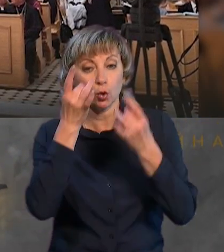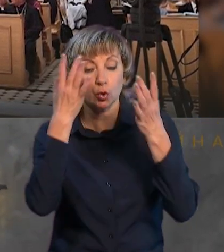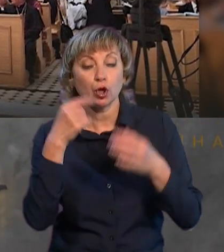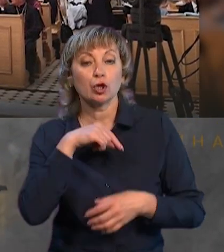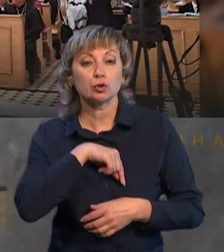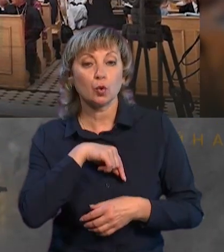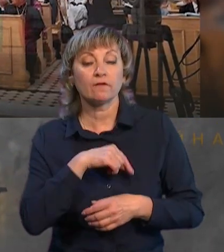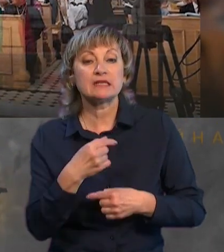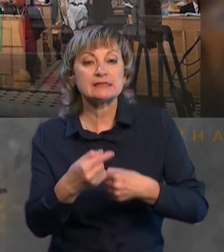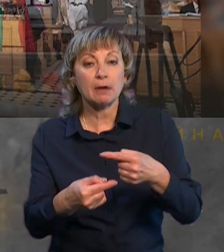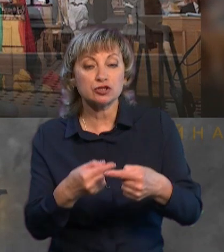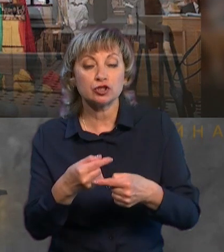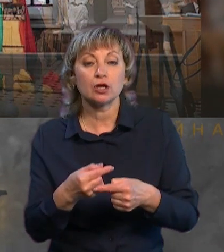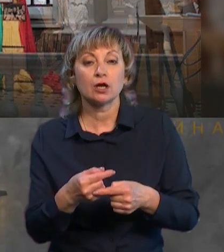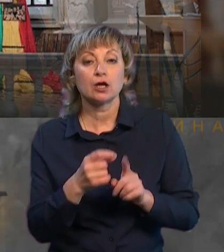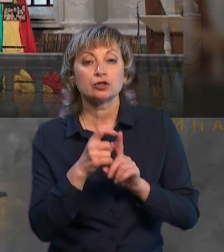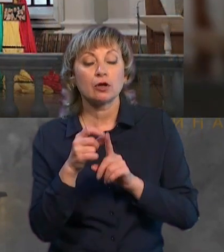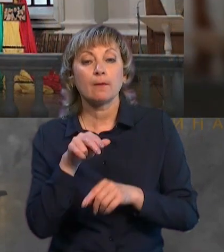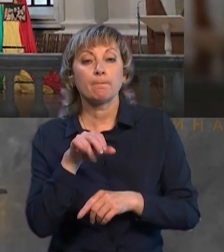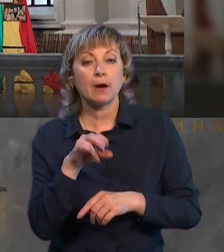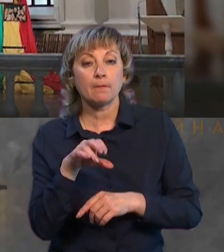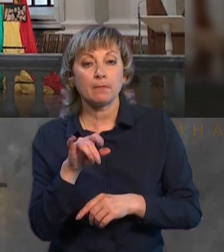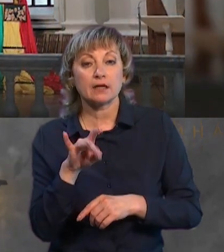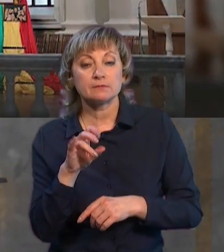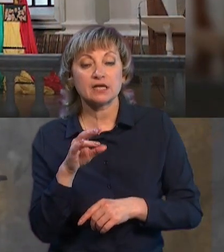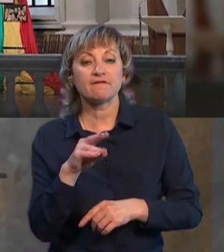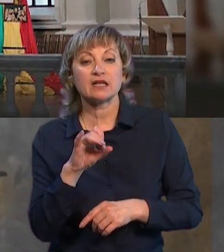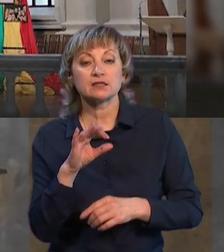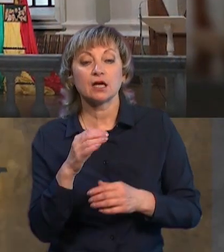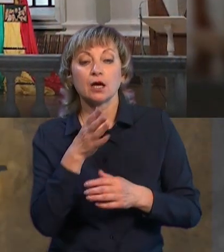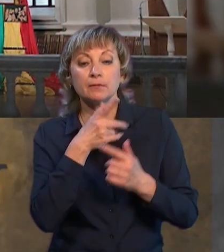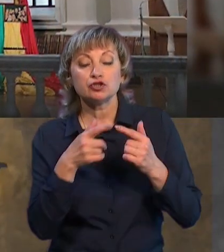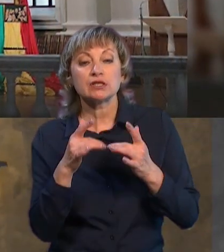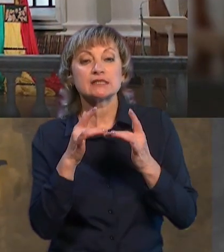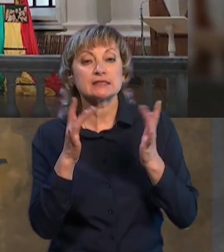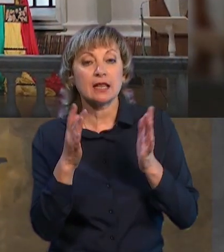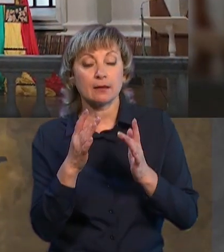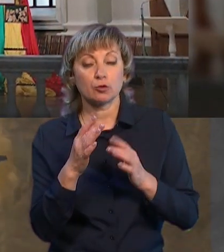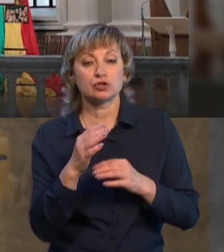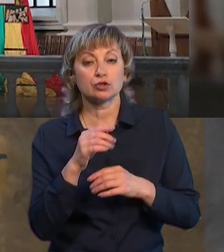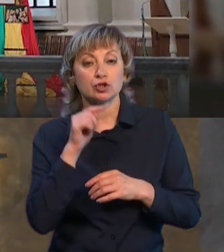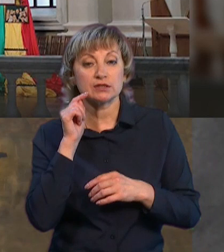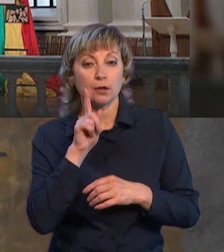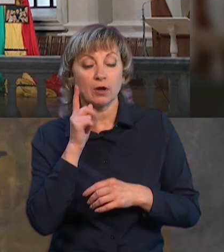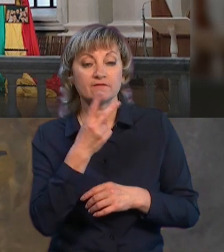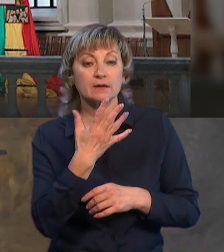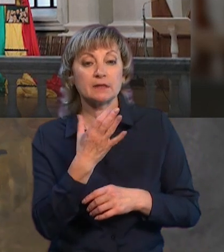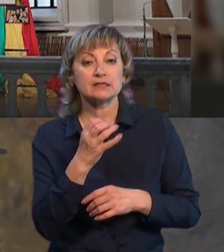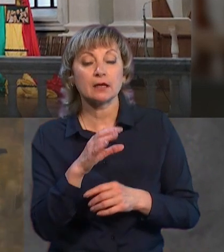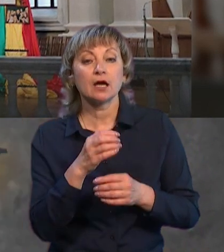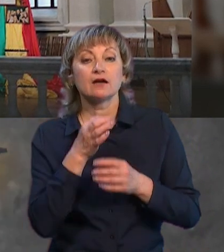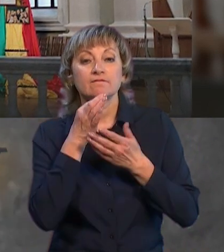духовній спадщині. До слова, Папа Римський Франциск під час телемосту з російською молоддю 25 серпня висловив